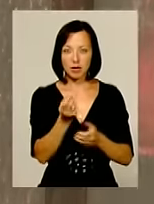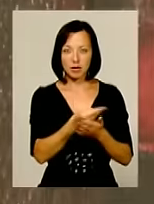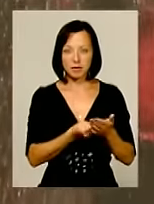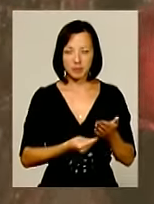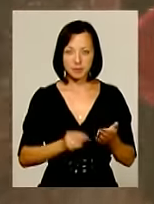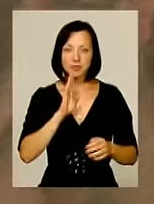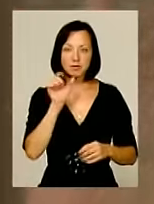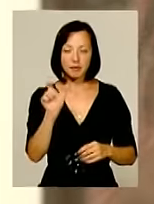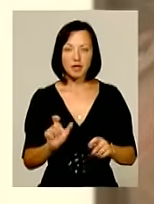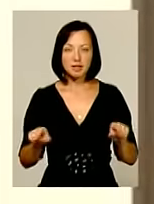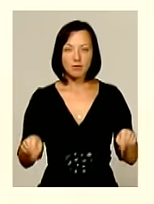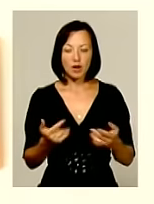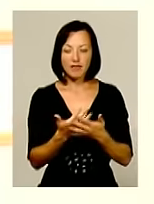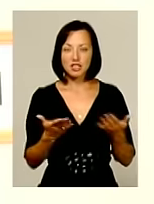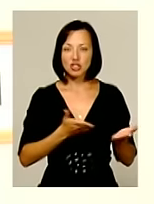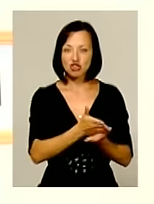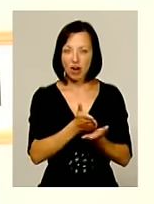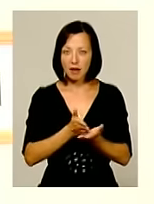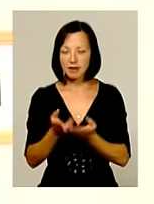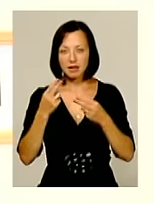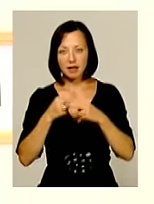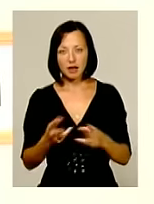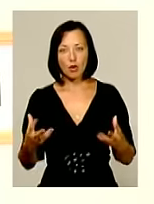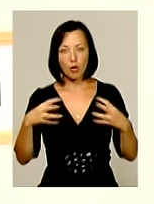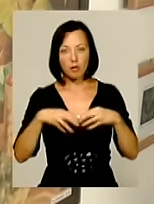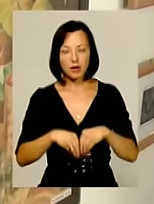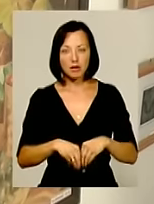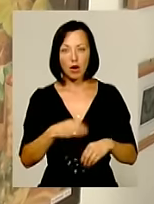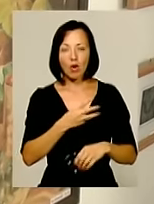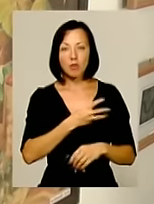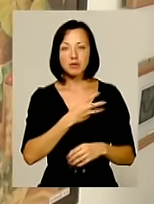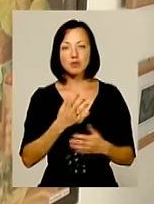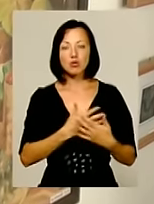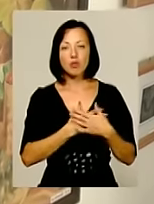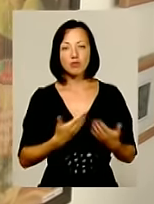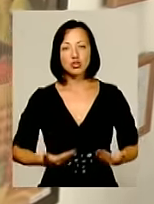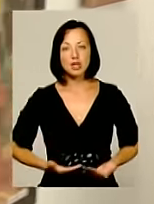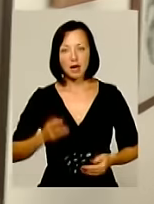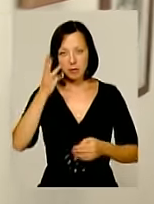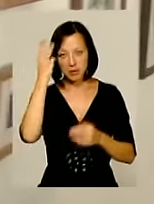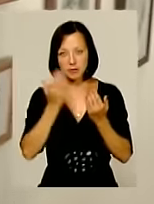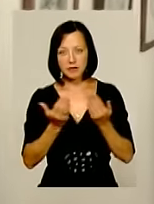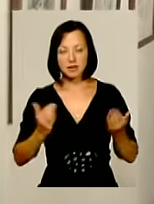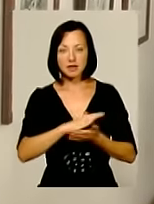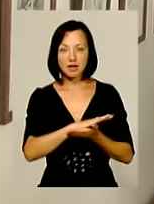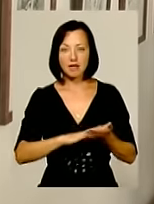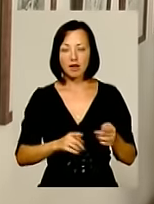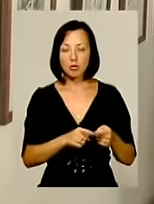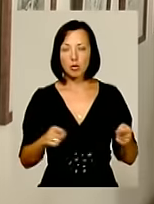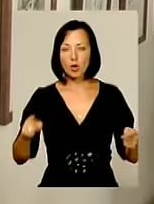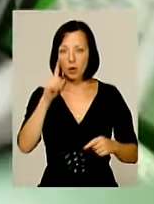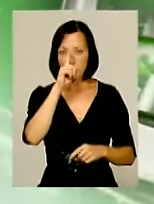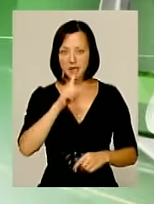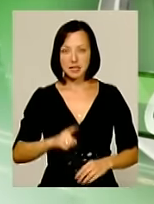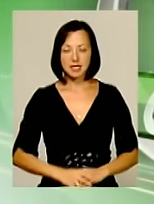Валентини Михайлівської. Створені у різних жанрах і техніках, їх об'єднує оптимізм та любов до життя. У Хмельницькому виставка триватиме протягом місяця.